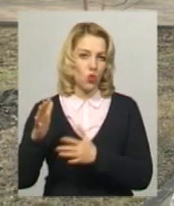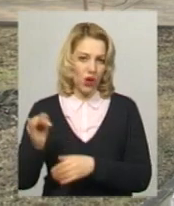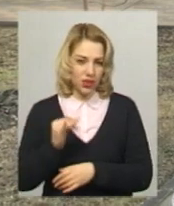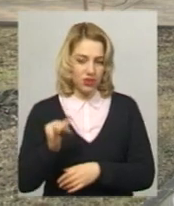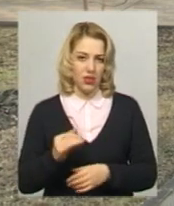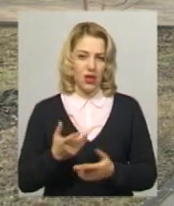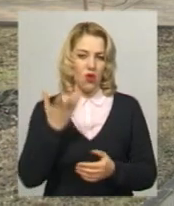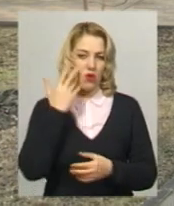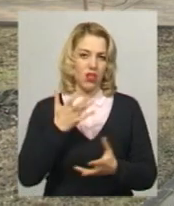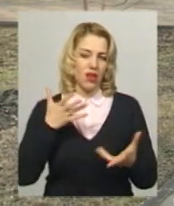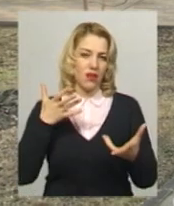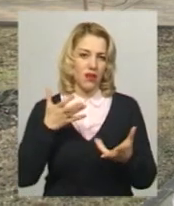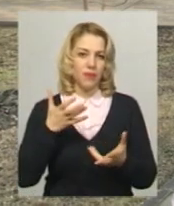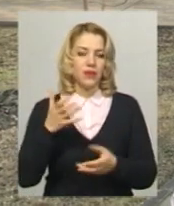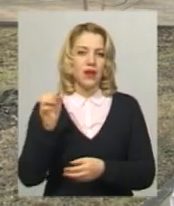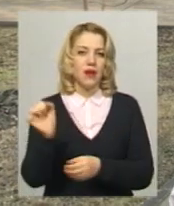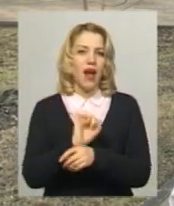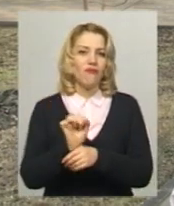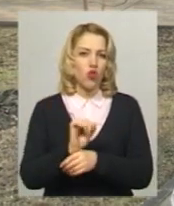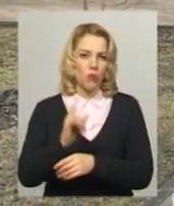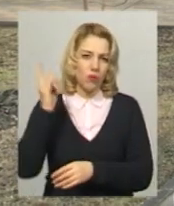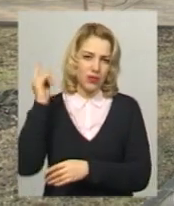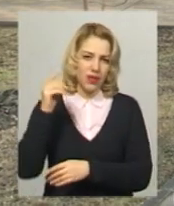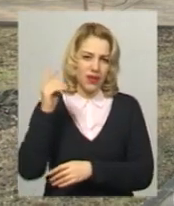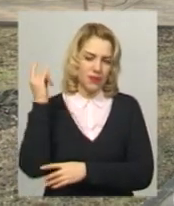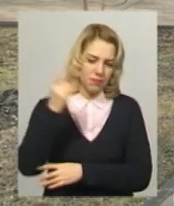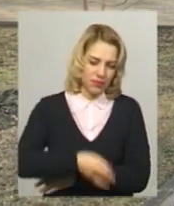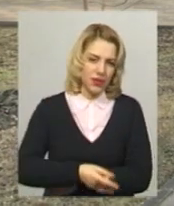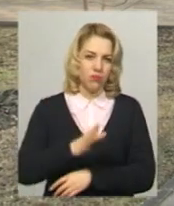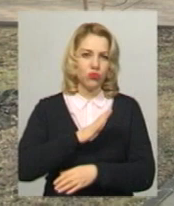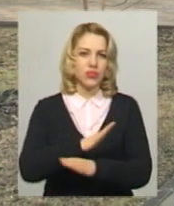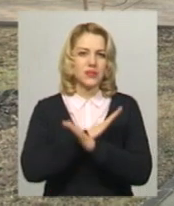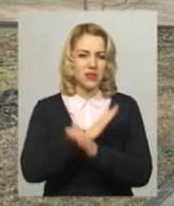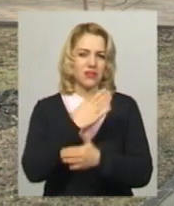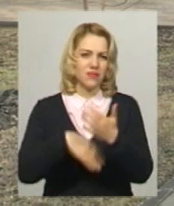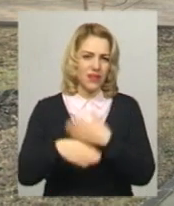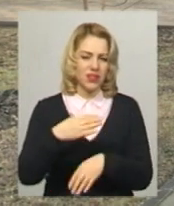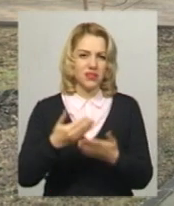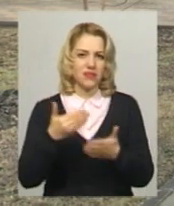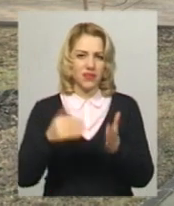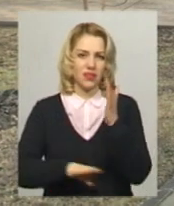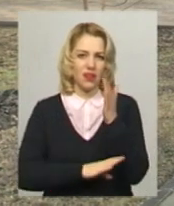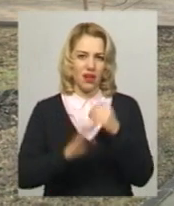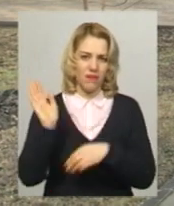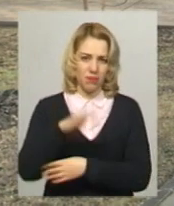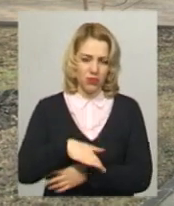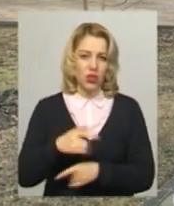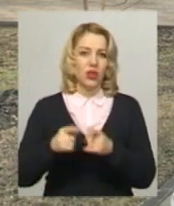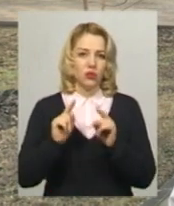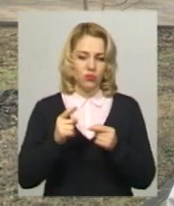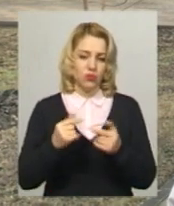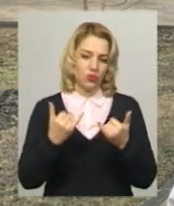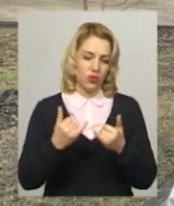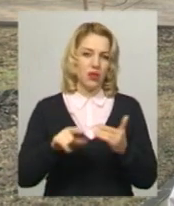Автомобілі шкодились, були смертні, каліць, каліць. Тобто сьогодні мерія